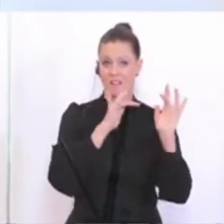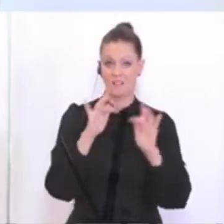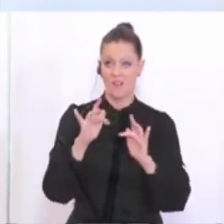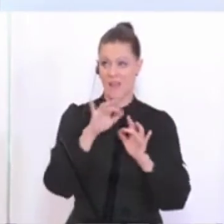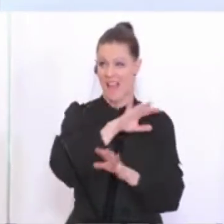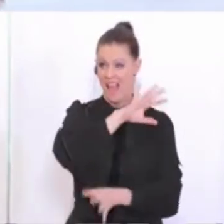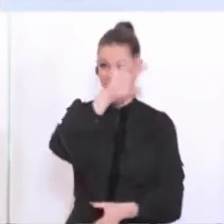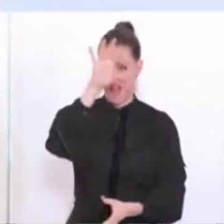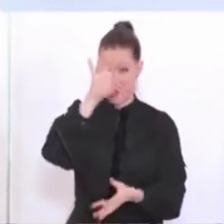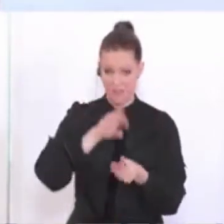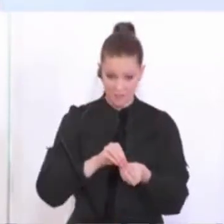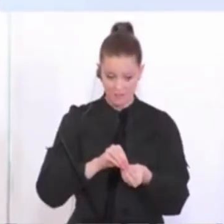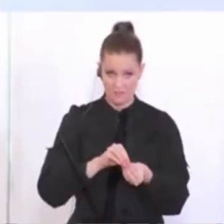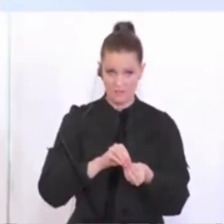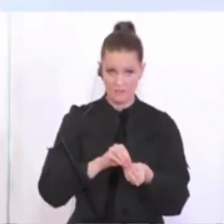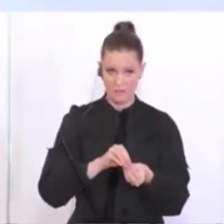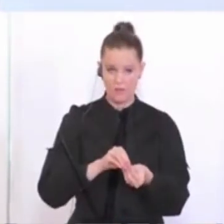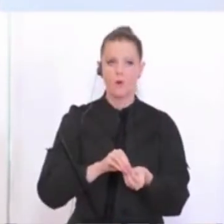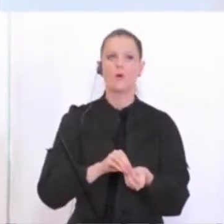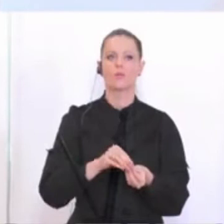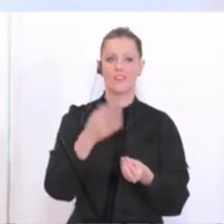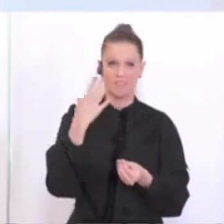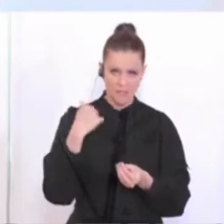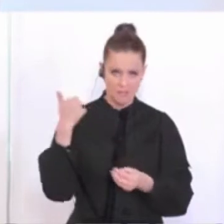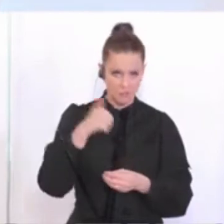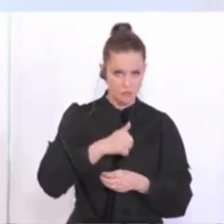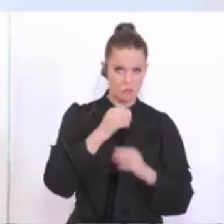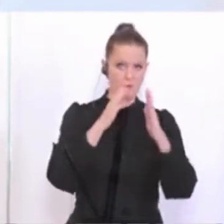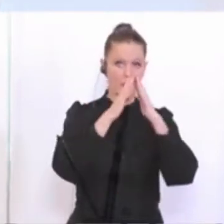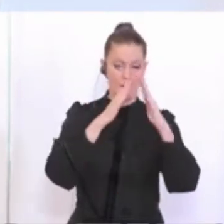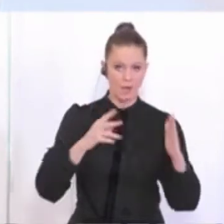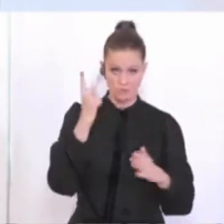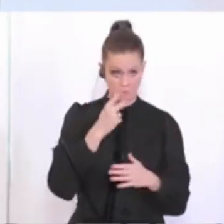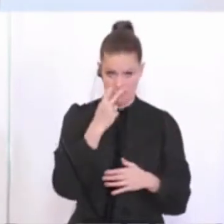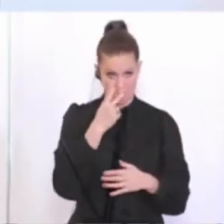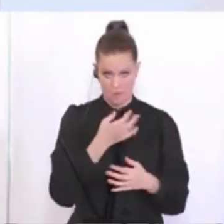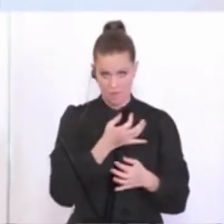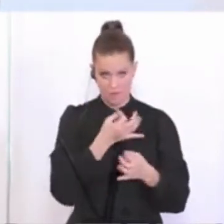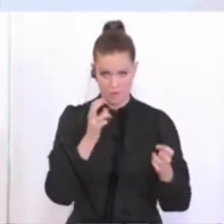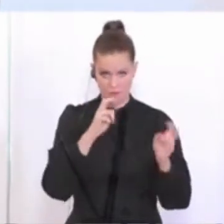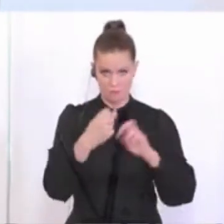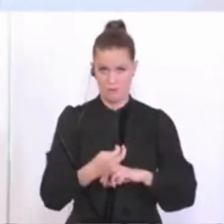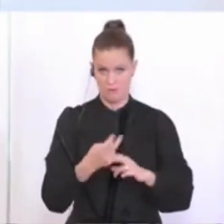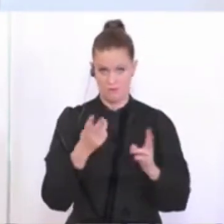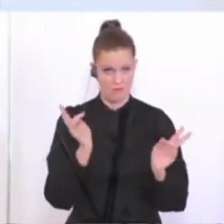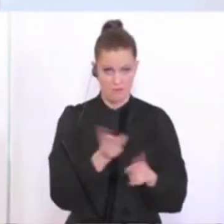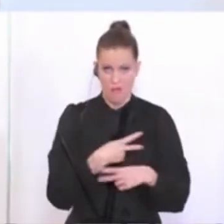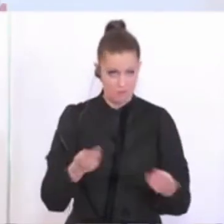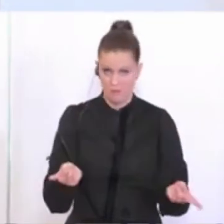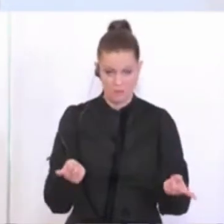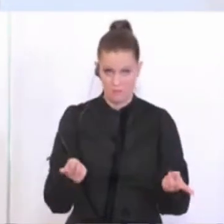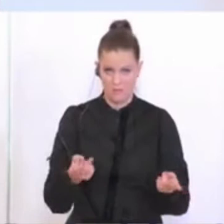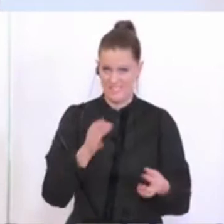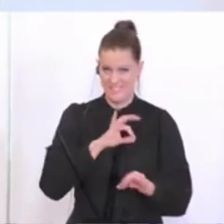zusammenzähle und wieder dann von hinten den Hausverstand walten lasse, sehe ich das bis auf Weiteres nicht oder jedenfalls sehr, sehr schwierig. Und